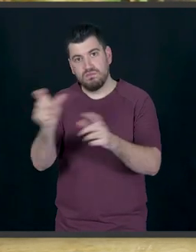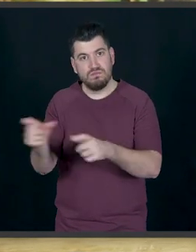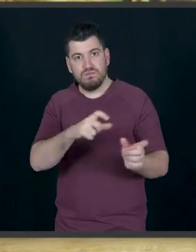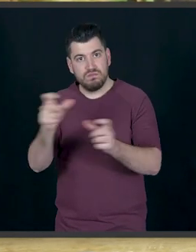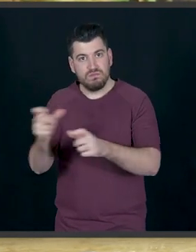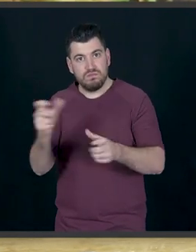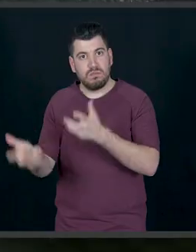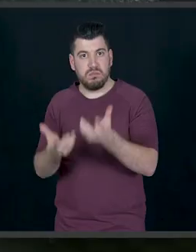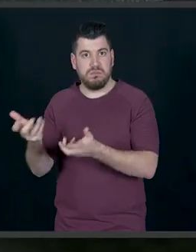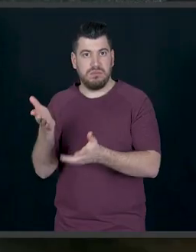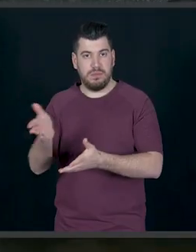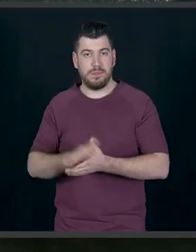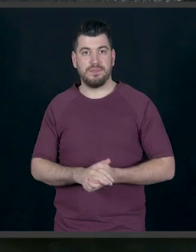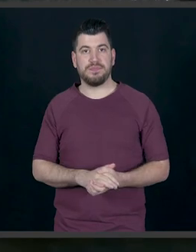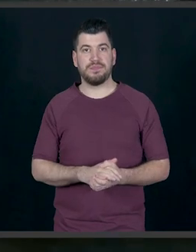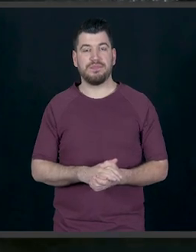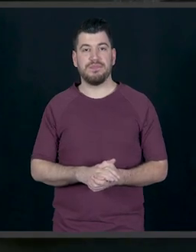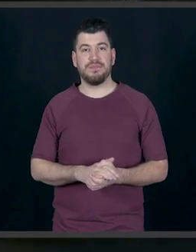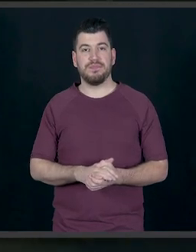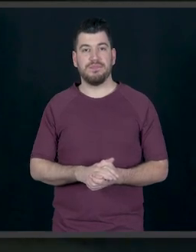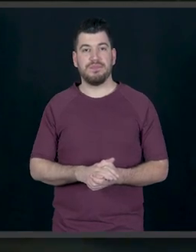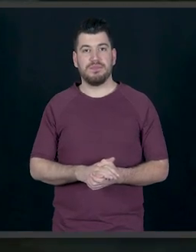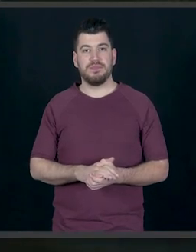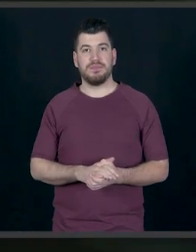ντόνατς για να τα ψήσω. Και πάμε για το πρώτο μας.